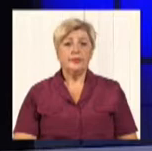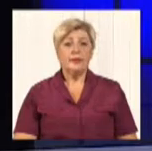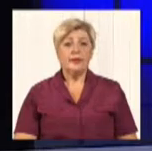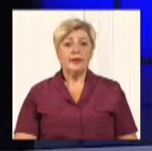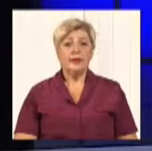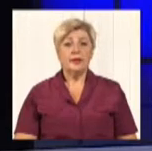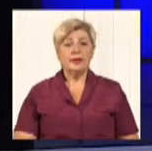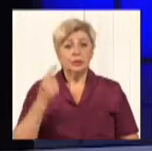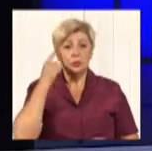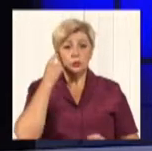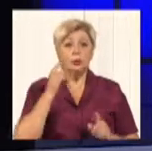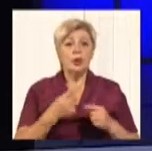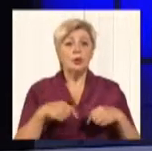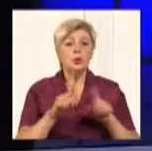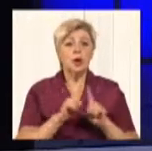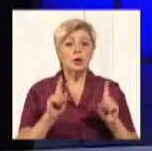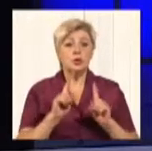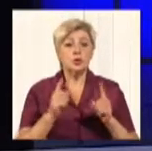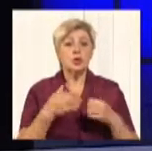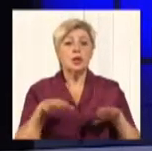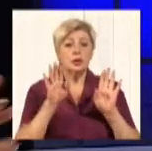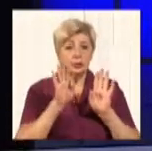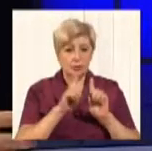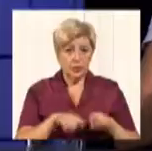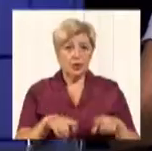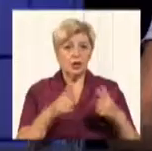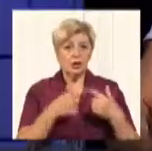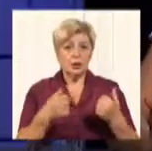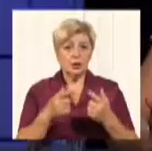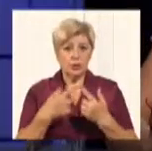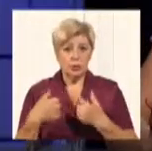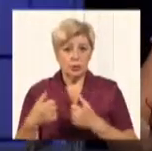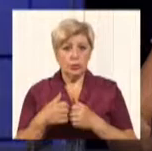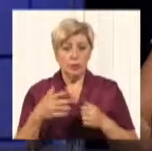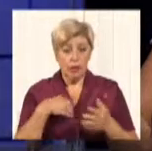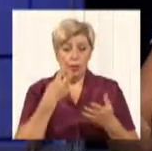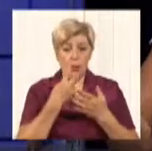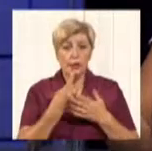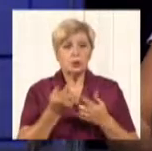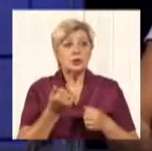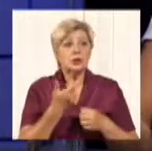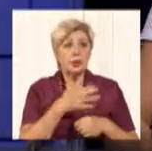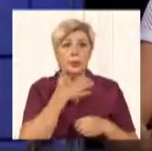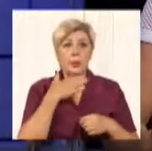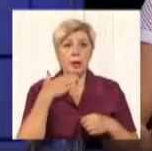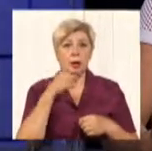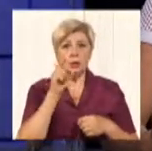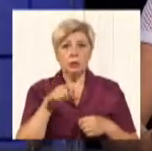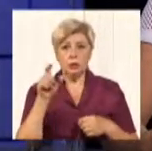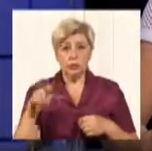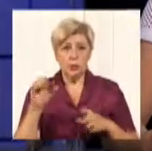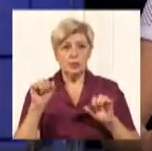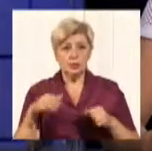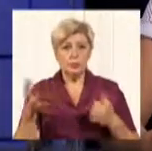Тож, думаю, так, що, можливо, та ж сама категорія буде. Ви бачите, наскільки широкі ці